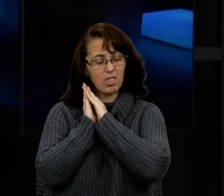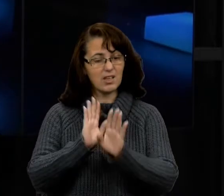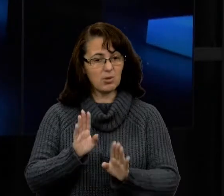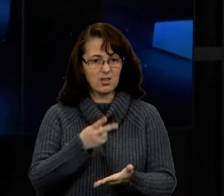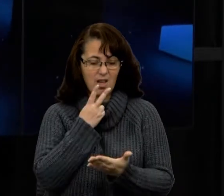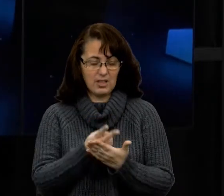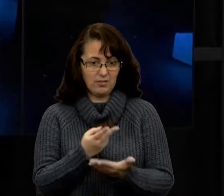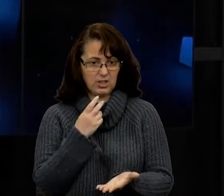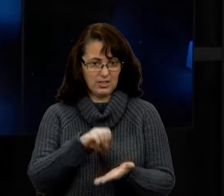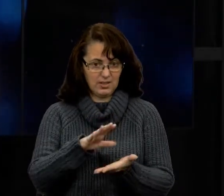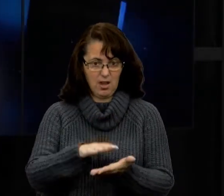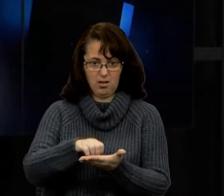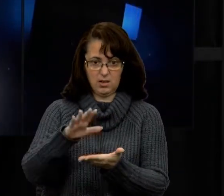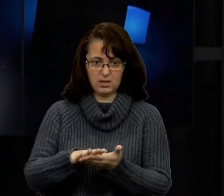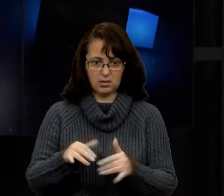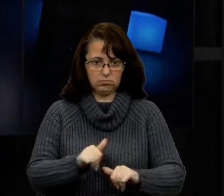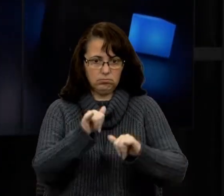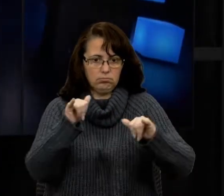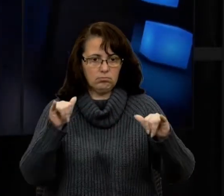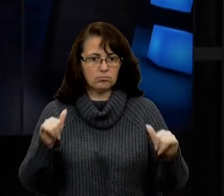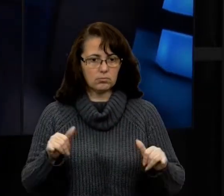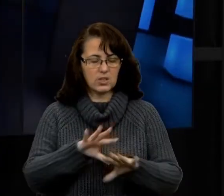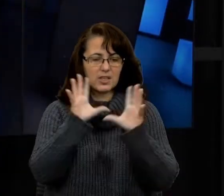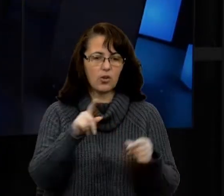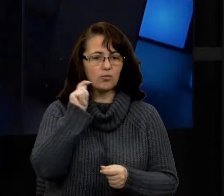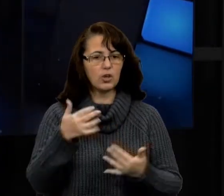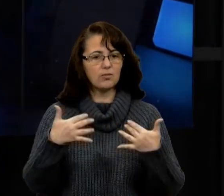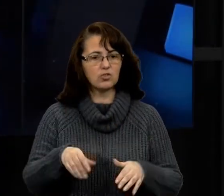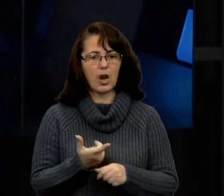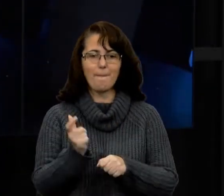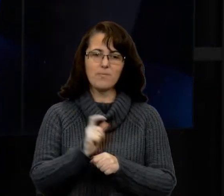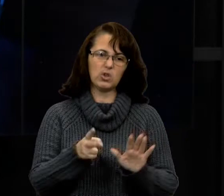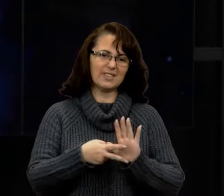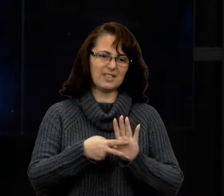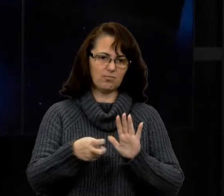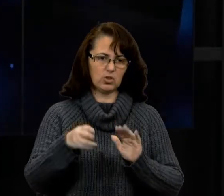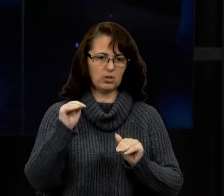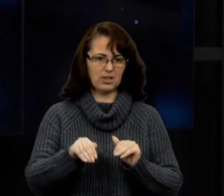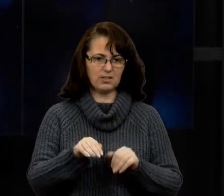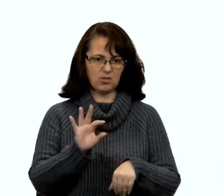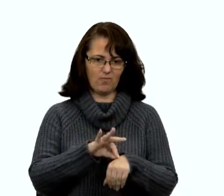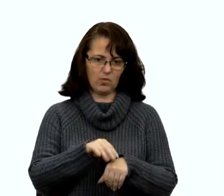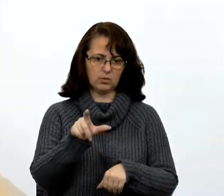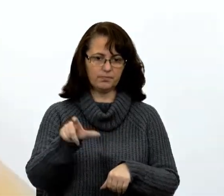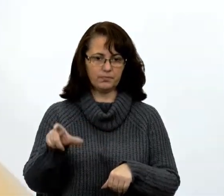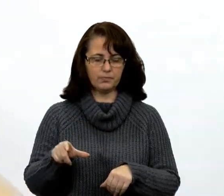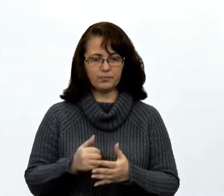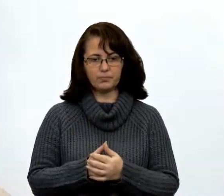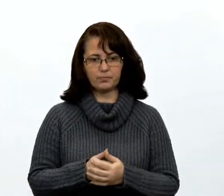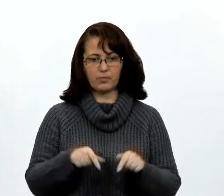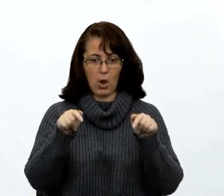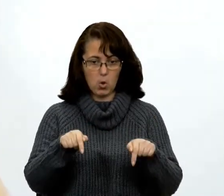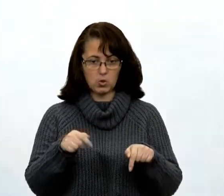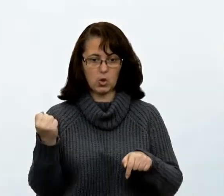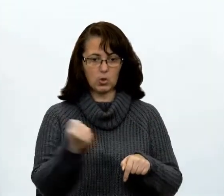показники, тільки набирає обертів. Загалом в Україні вже понад 700 тисяч заслаблих. До слова, цього